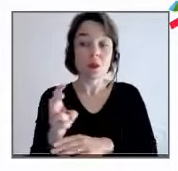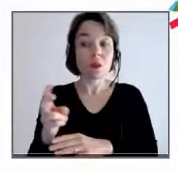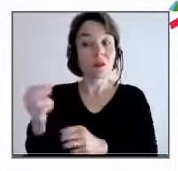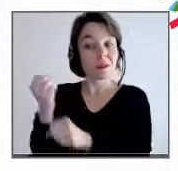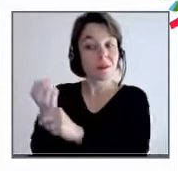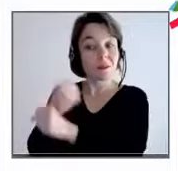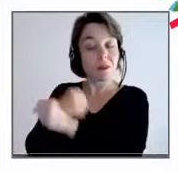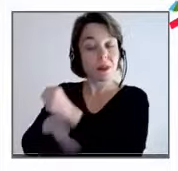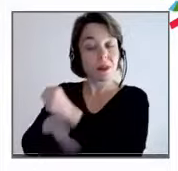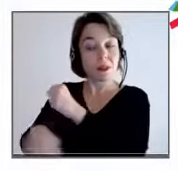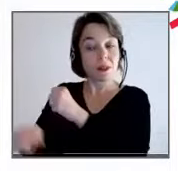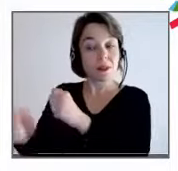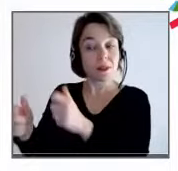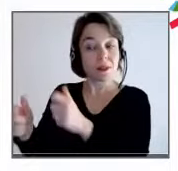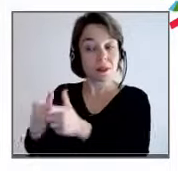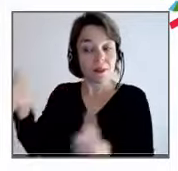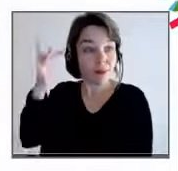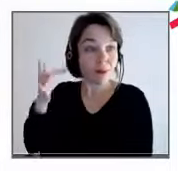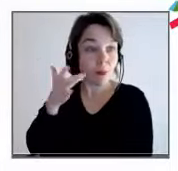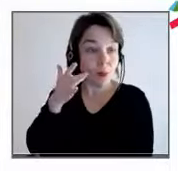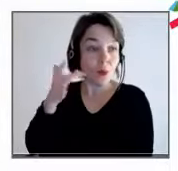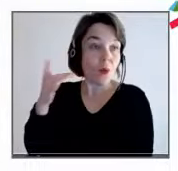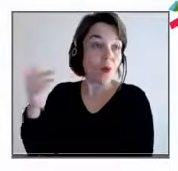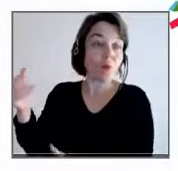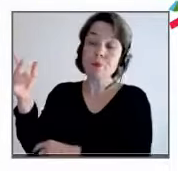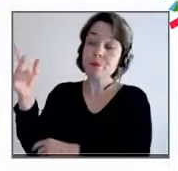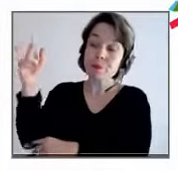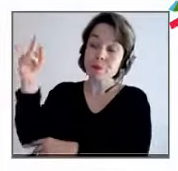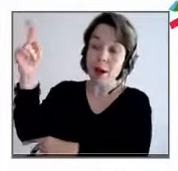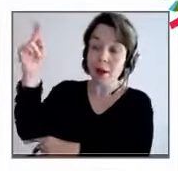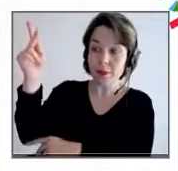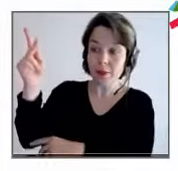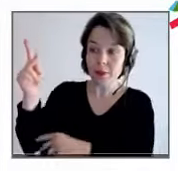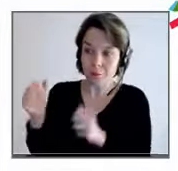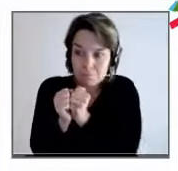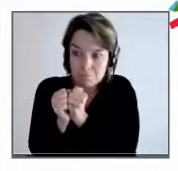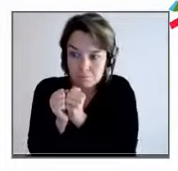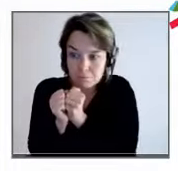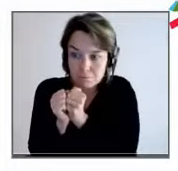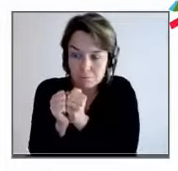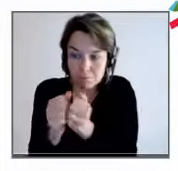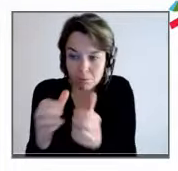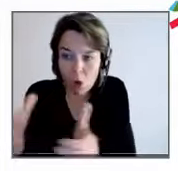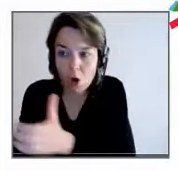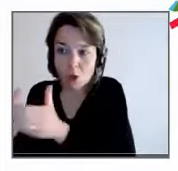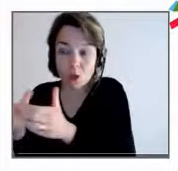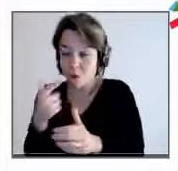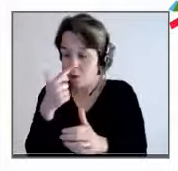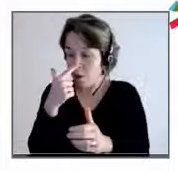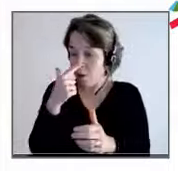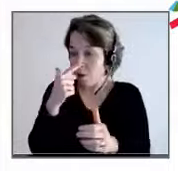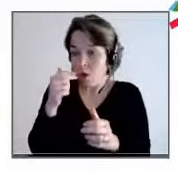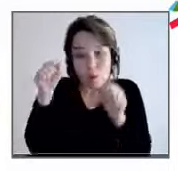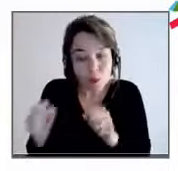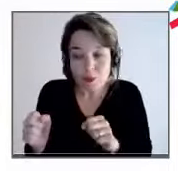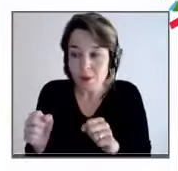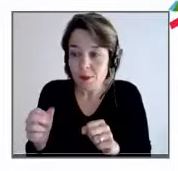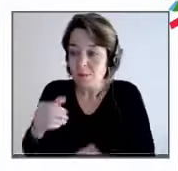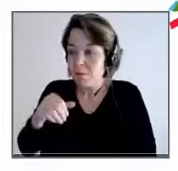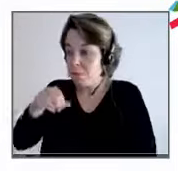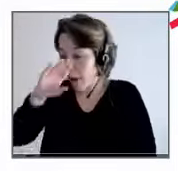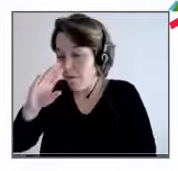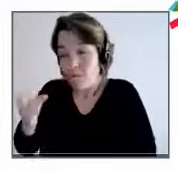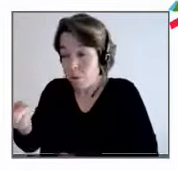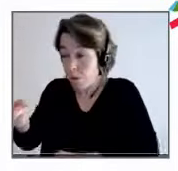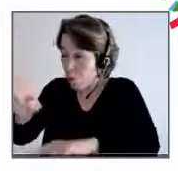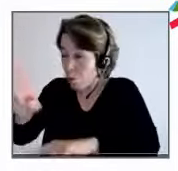ils font corps ? Pourquoi les militaires font corps ? C'est parce que la mort est Et pourquoi la fraternité est certainement très importante. frères de combat, bien sûr, voilà, exactement. C'est parce